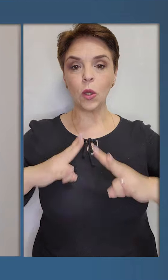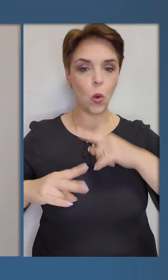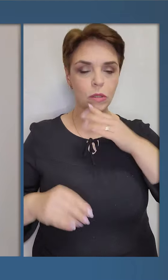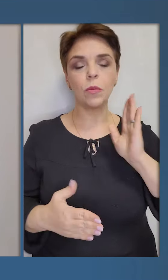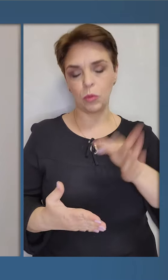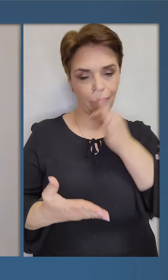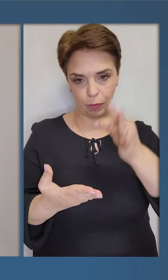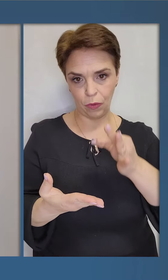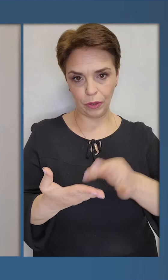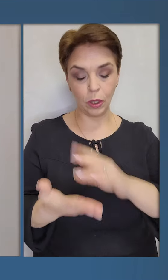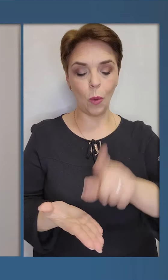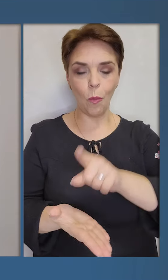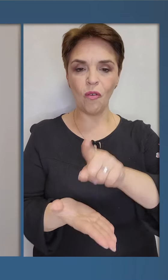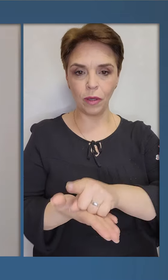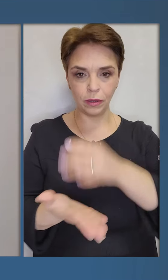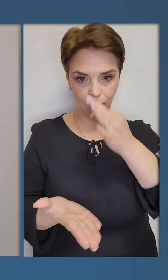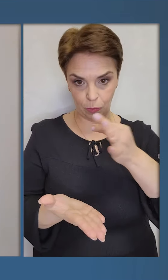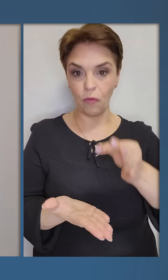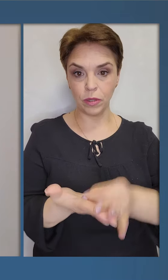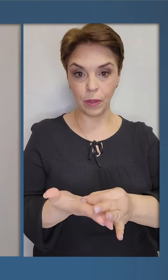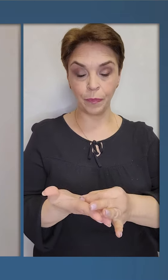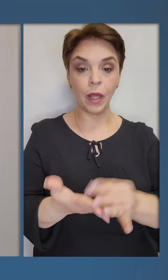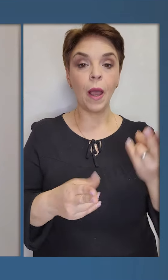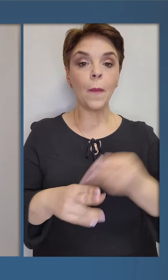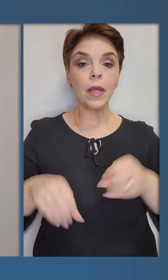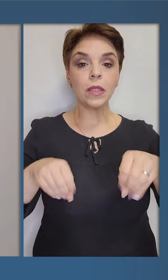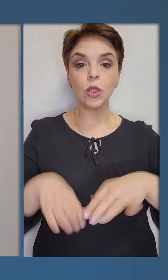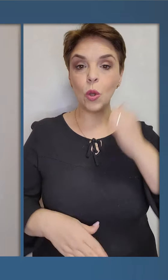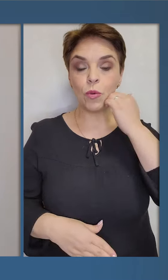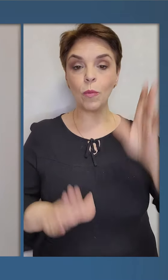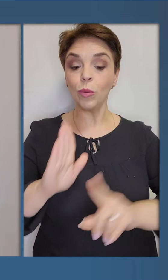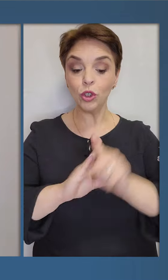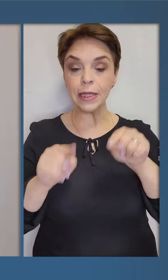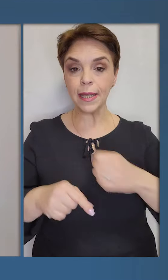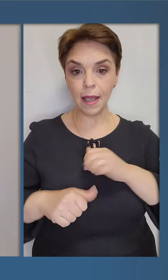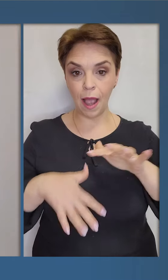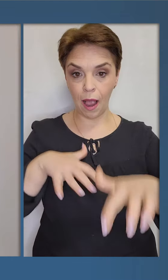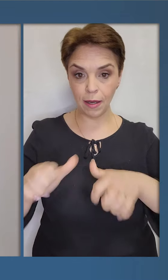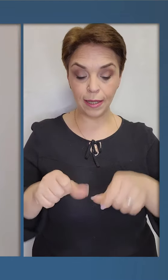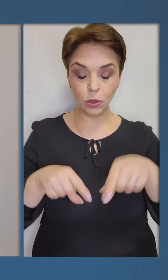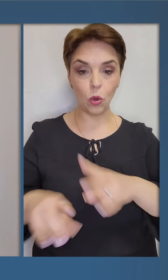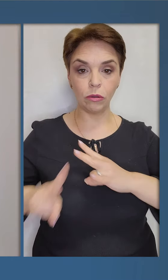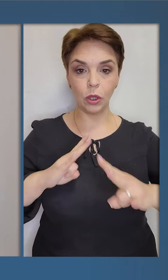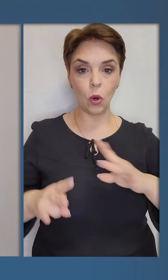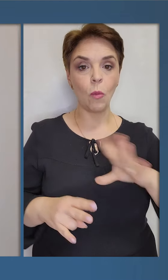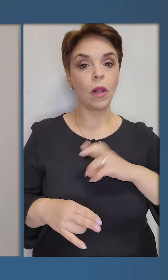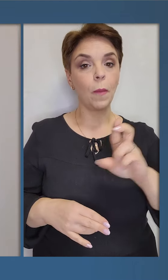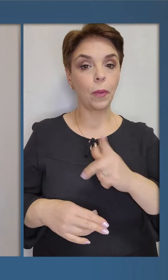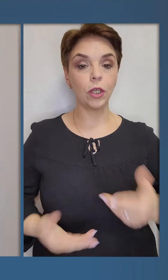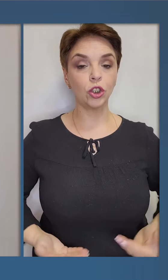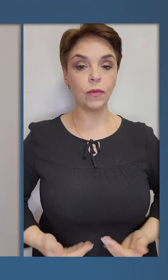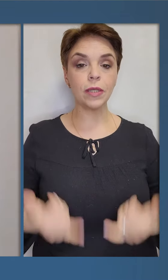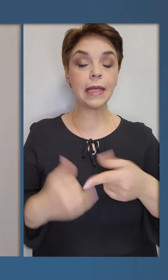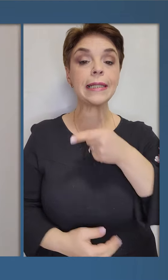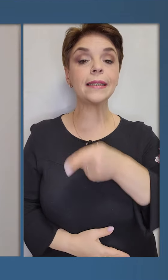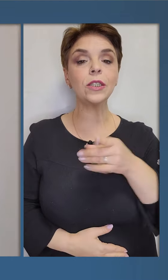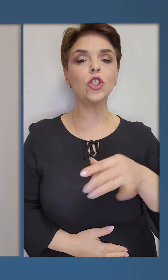весь цей терор Росія буде відповідати і повинна відповісти. Без рішень Москви про початок цієї агресії, цього терору були